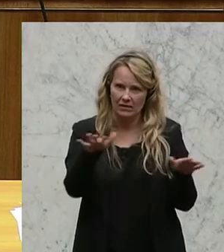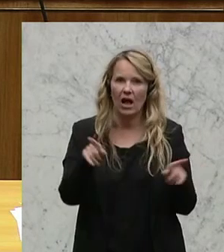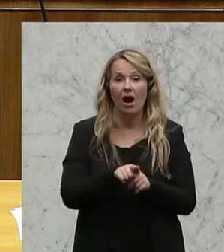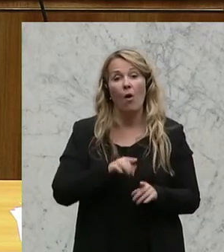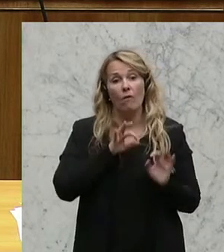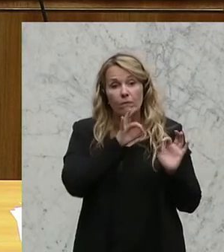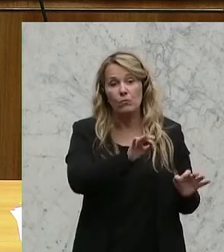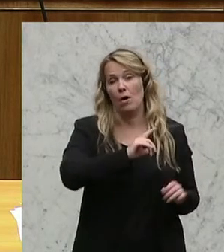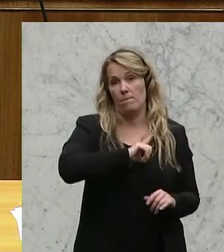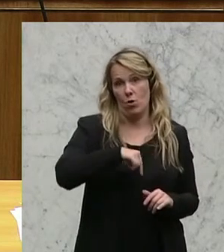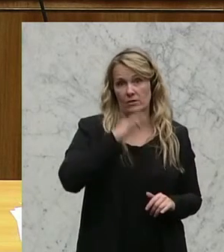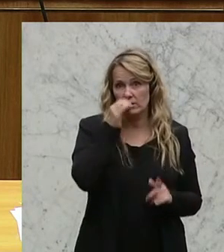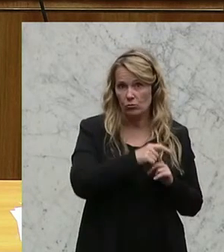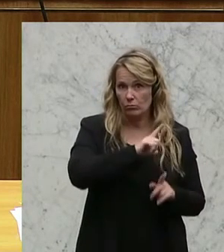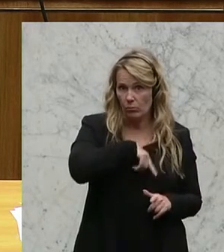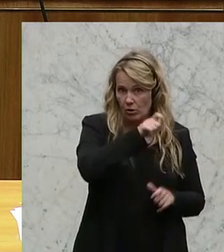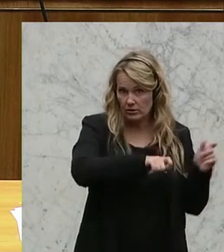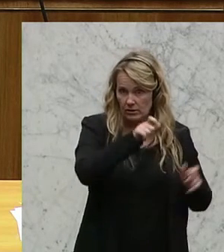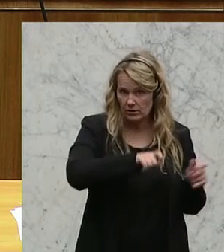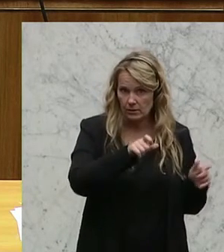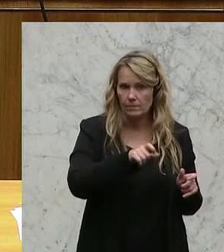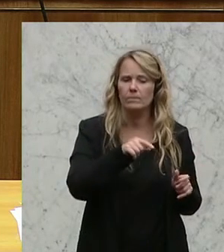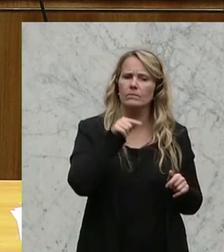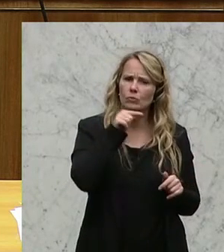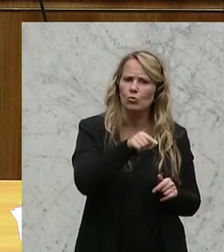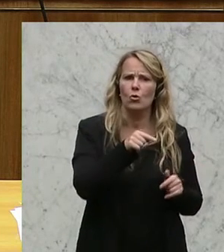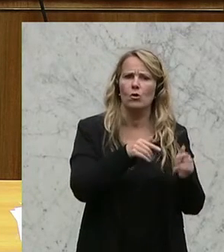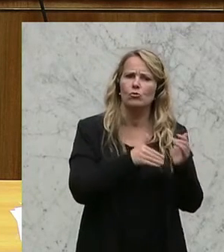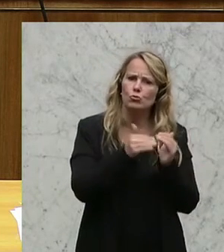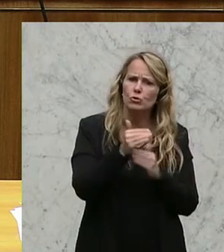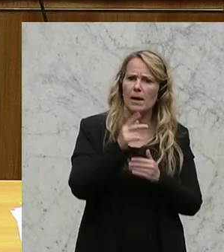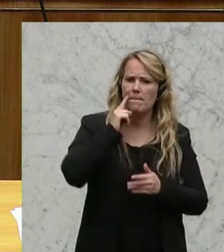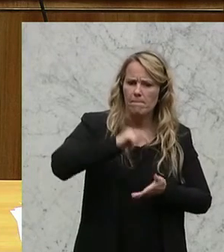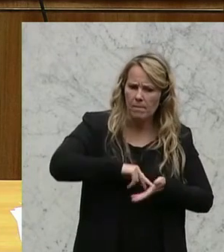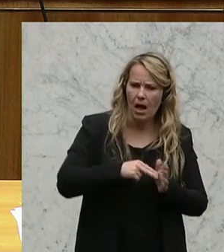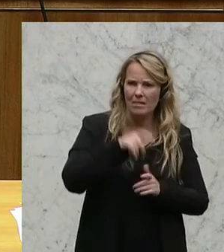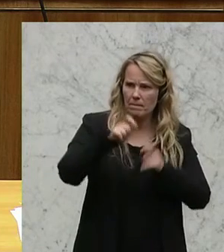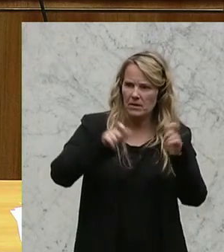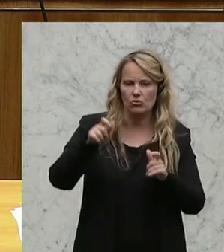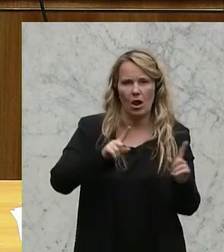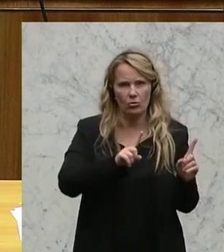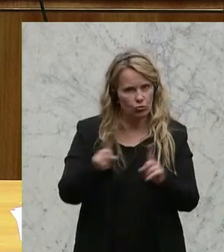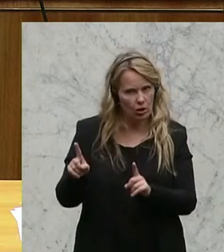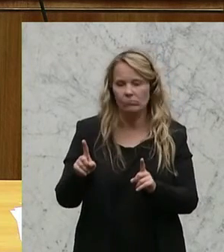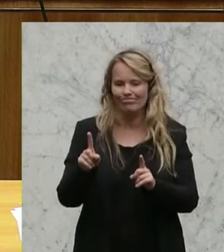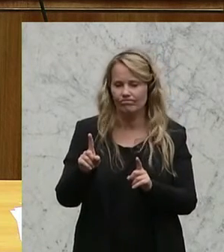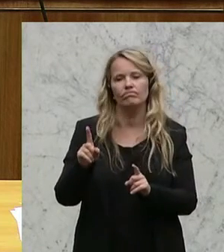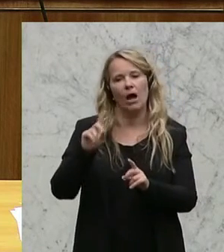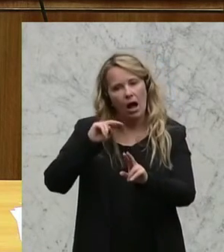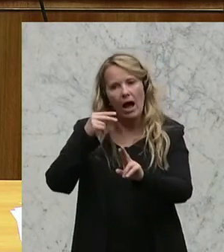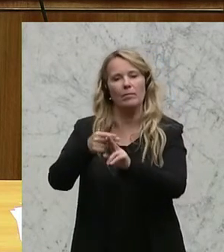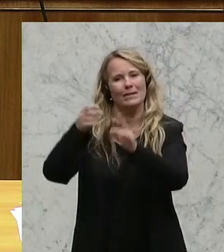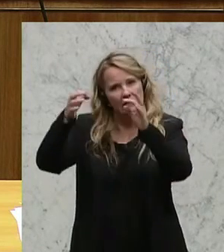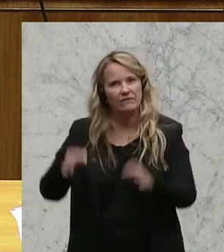Polizistinnen und Polizisten nämlich diese systemisierten Personalstände mit den tatsächlichen